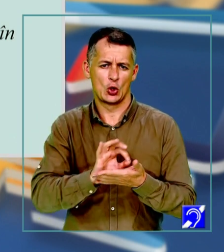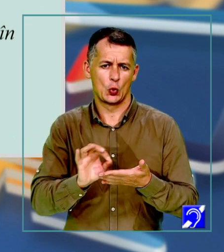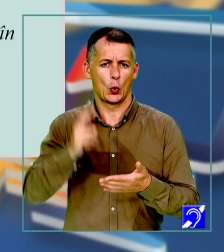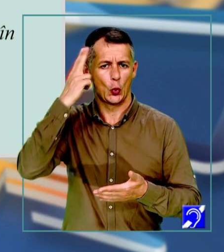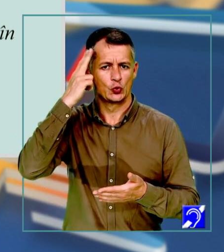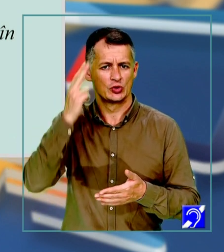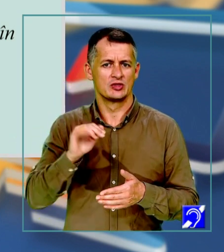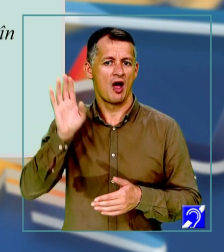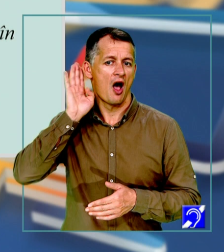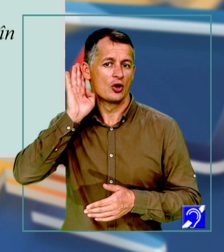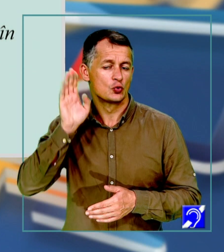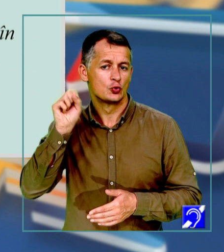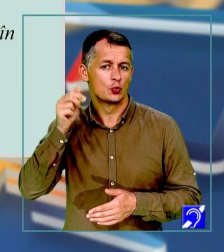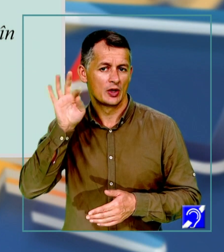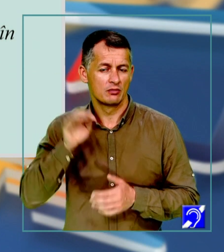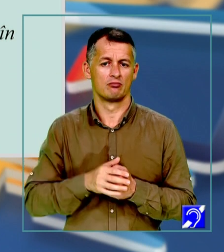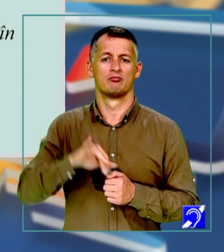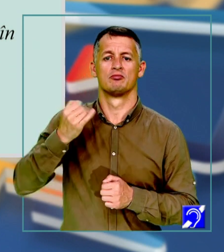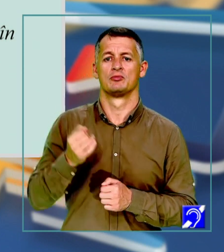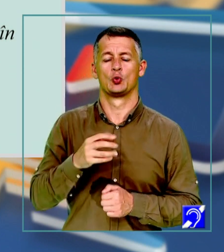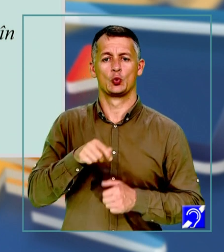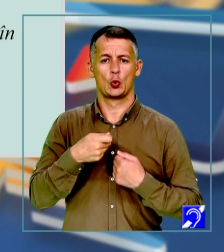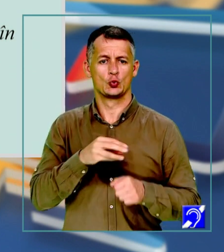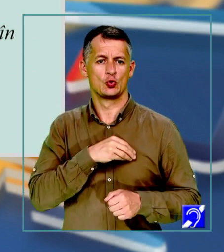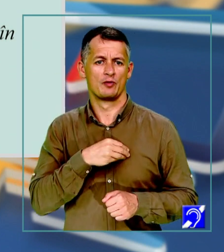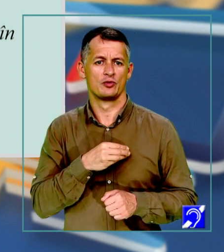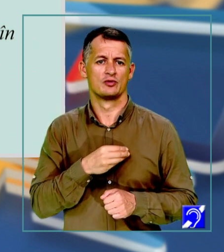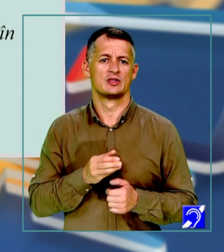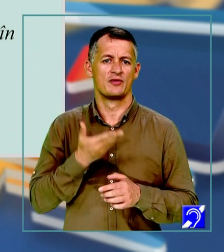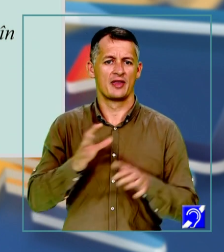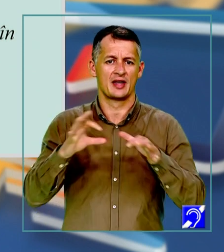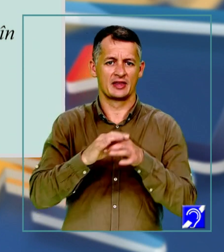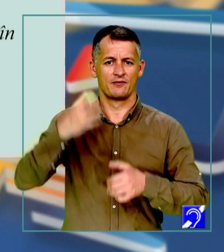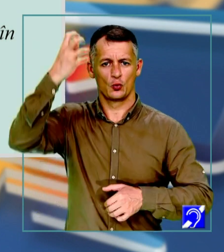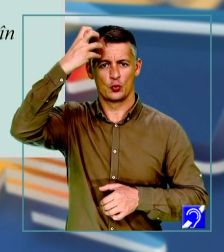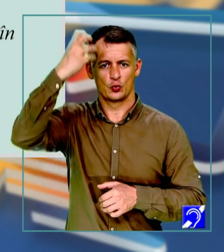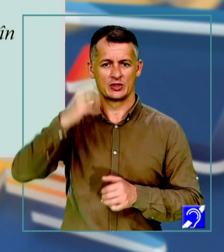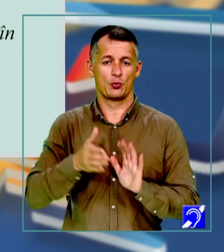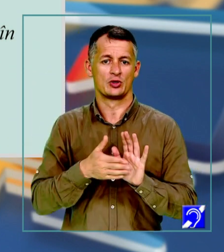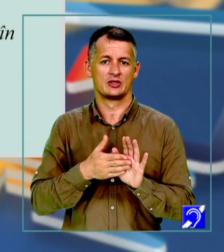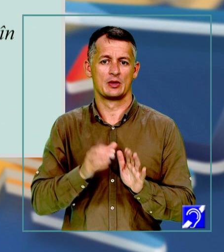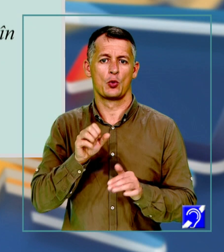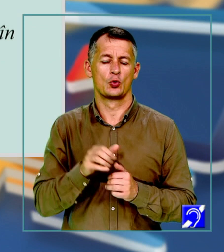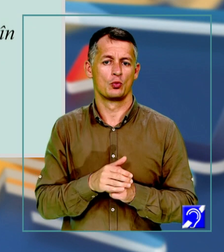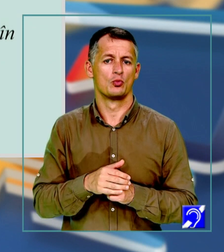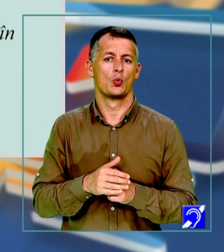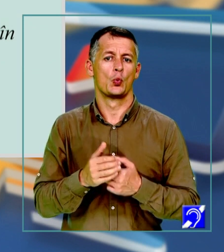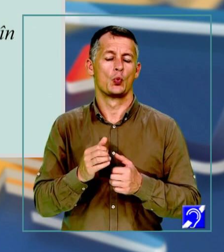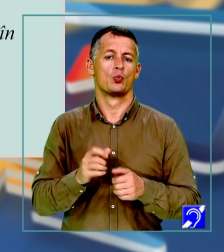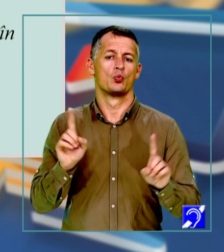sufletul, să fie interactiv cultural și să demonstreze motoul doar muzica nepoate unii. Toate acestea